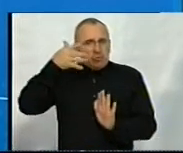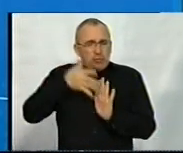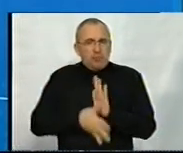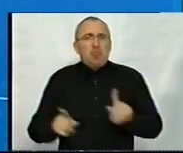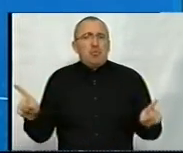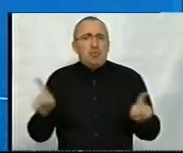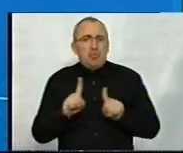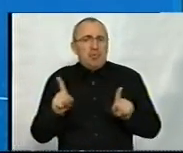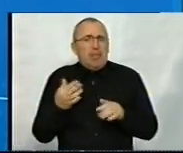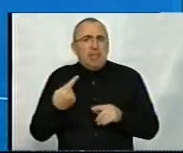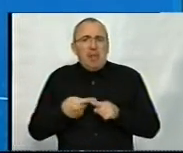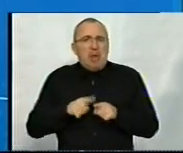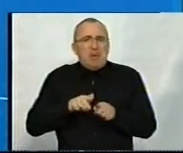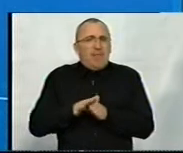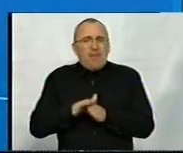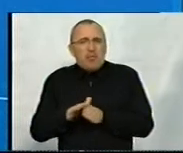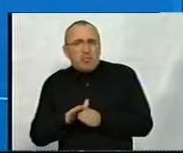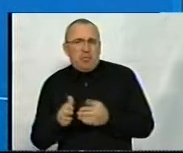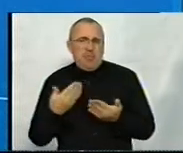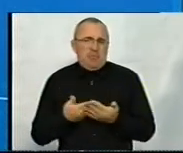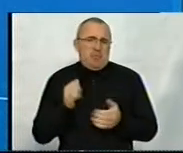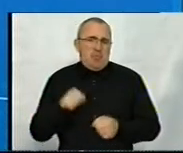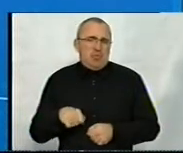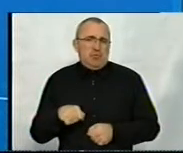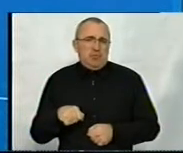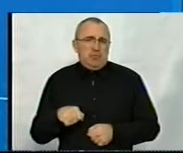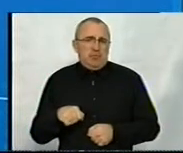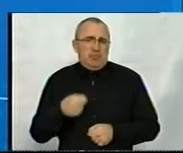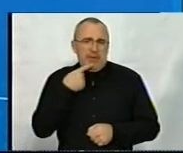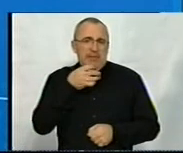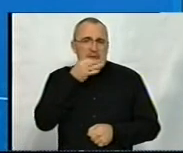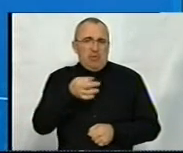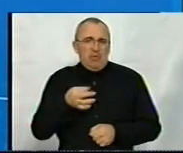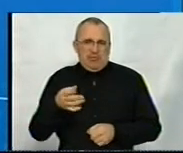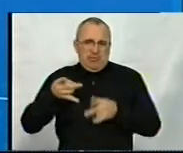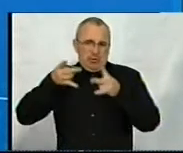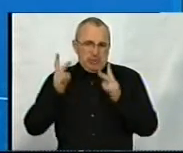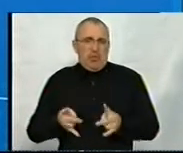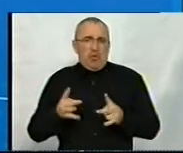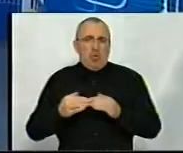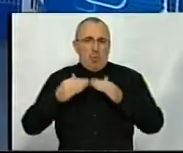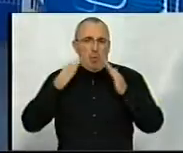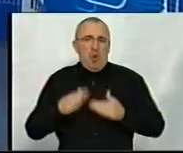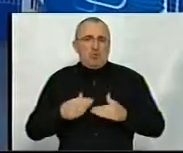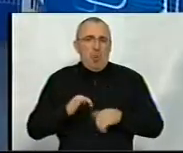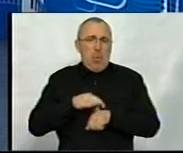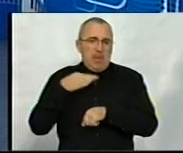от, що щось не так відбувається, ну, як можна, якщо можна так сказати, жертвою цього домашнього насилля?